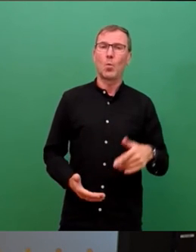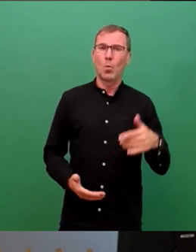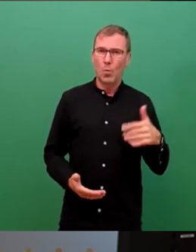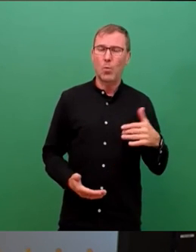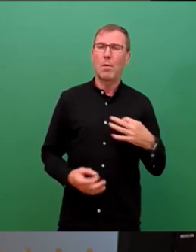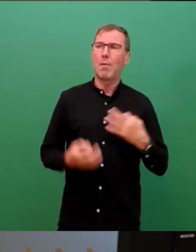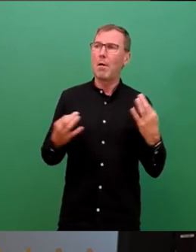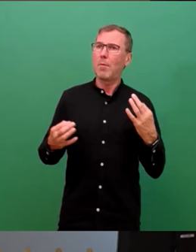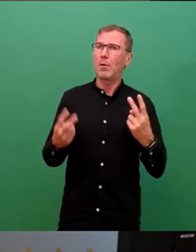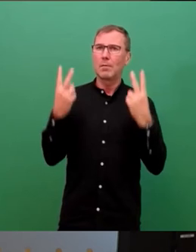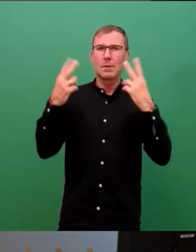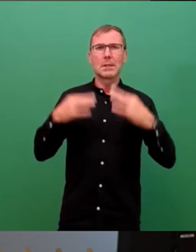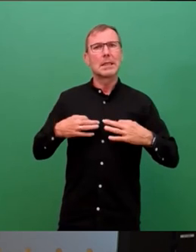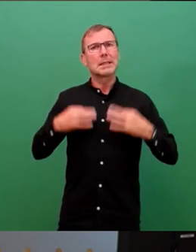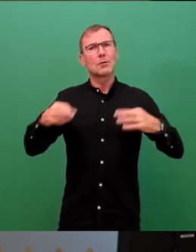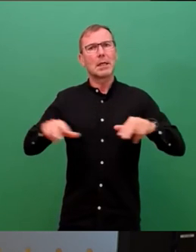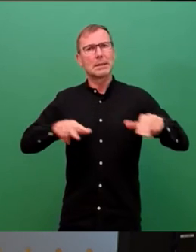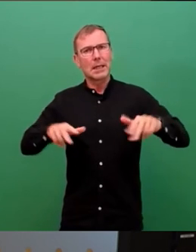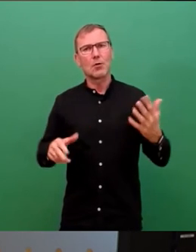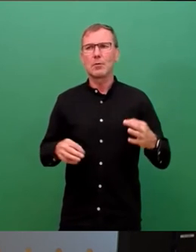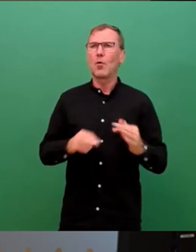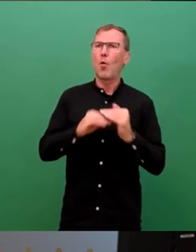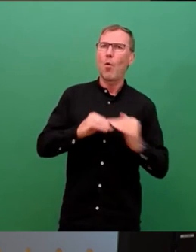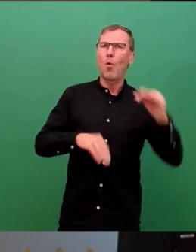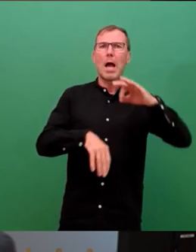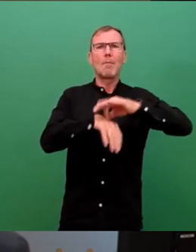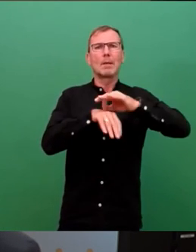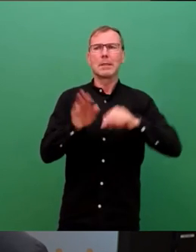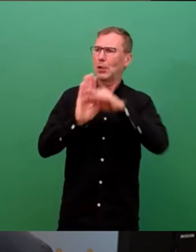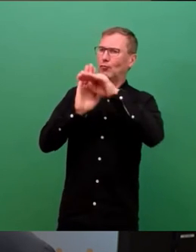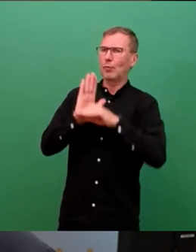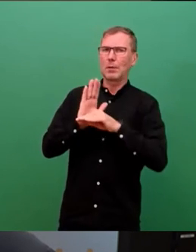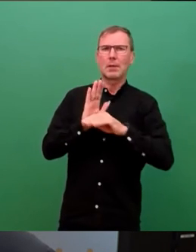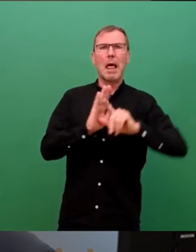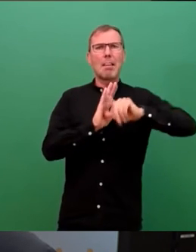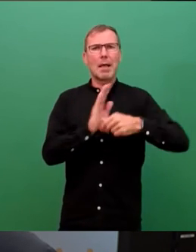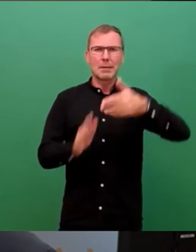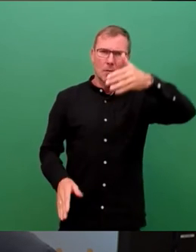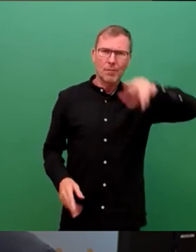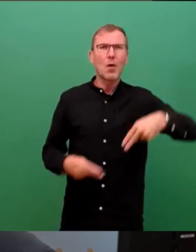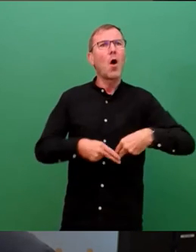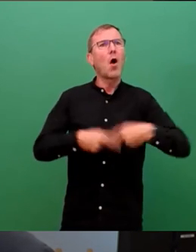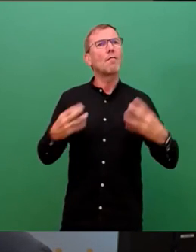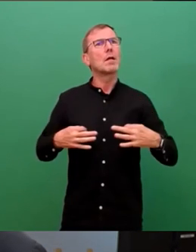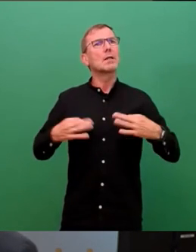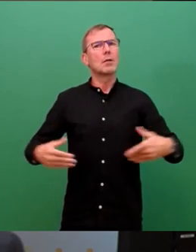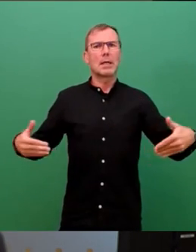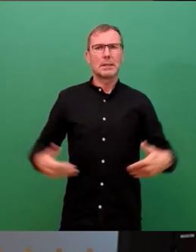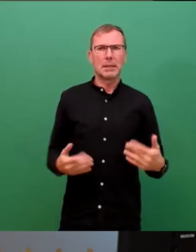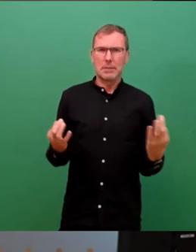Gesundheitsregion, ein hoher medizinischer Standort und ein leistungsfähiger öffentlicher Gesundheitsdienst hat.